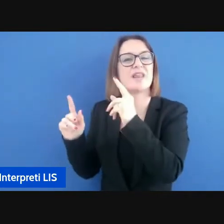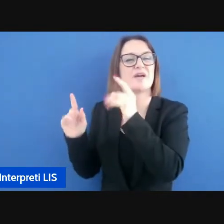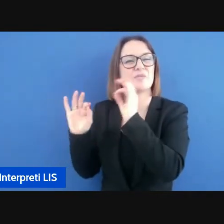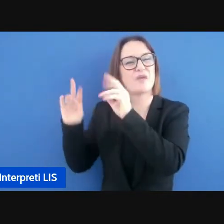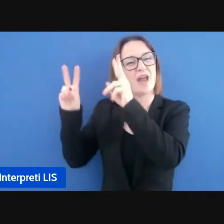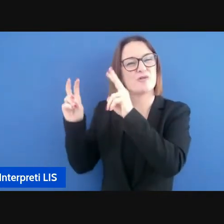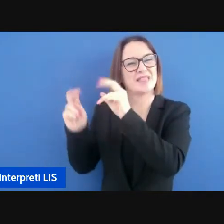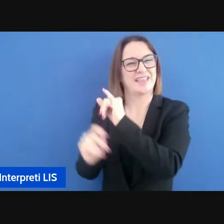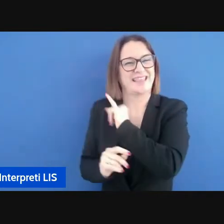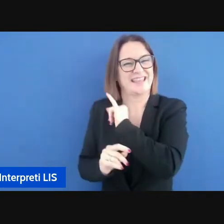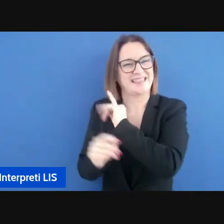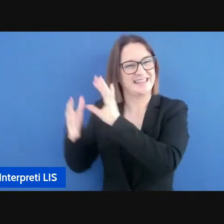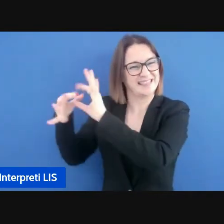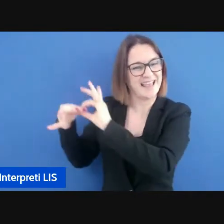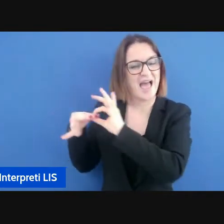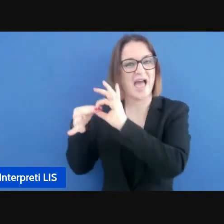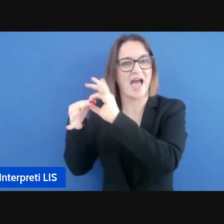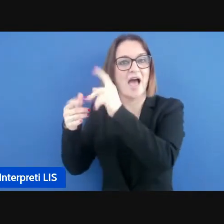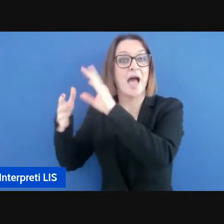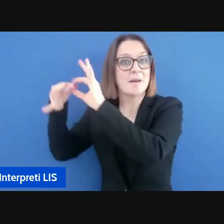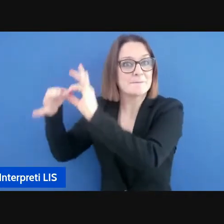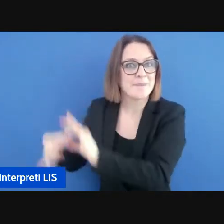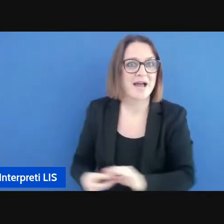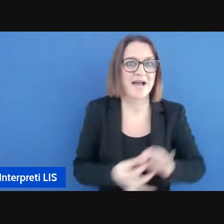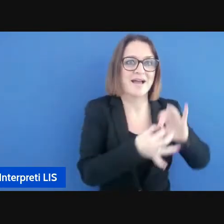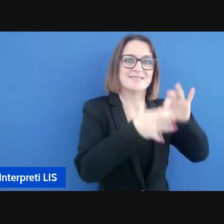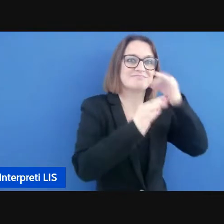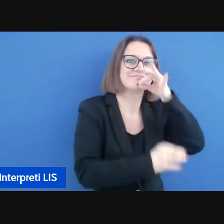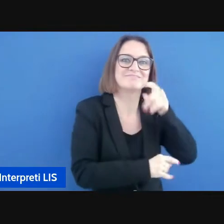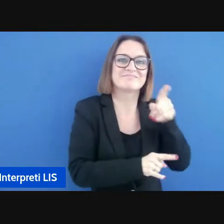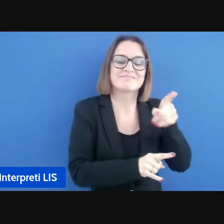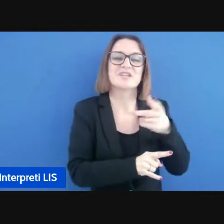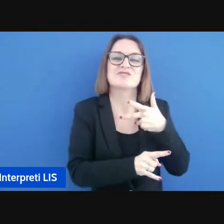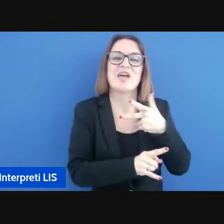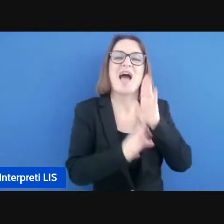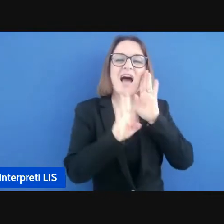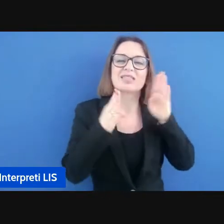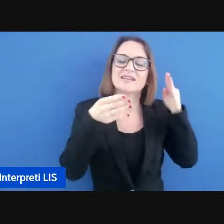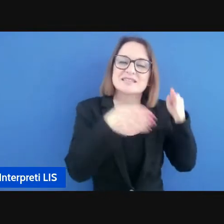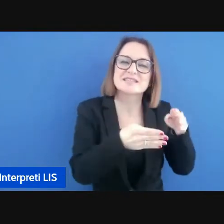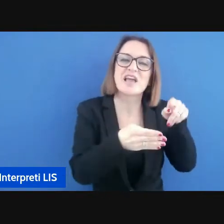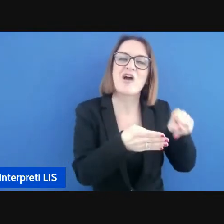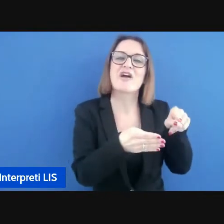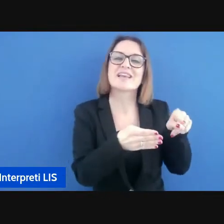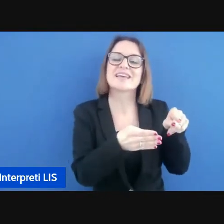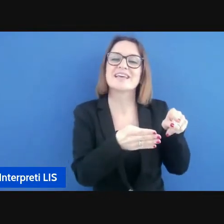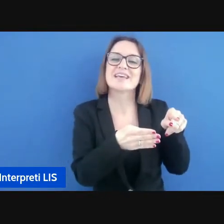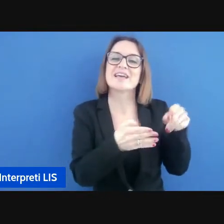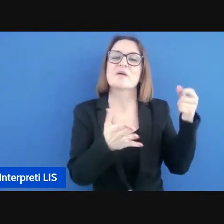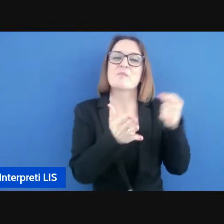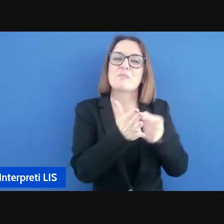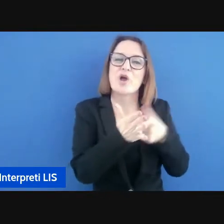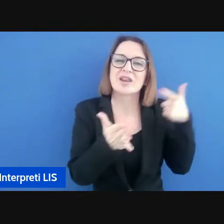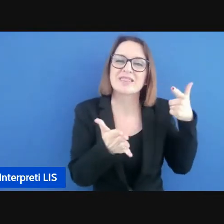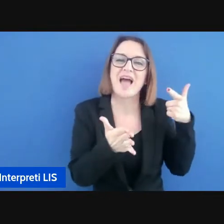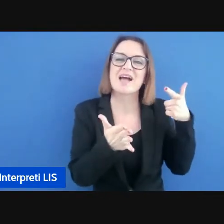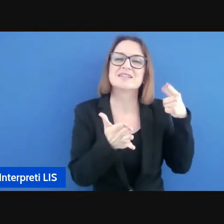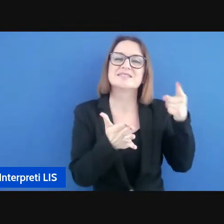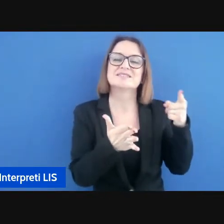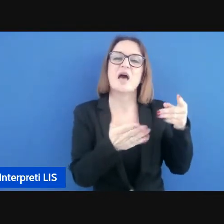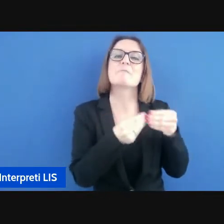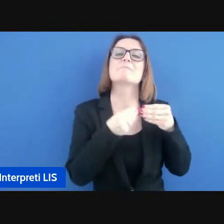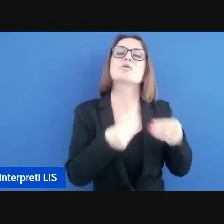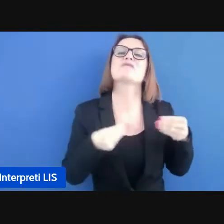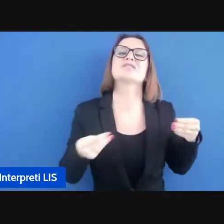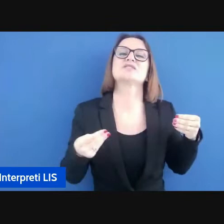avete proprio focalizzato l'attenzione sulla importanza insomma della professionalità